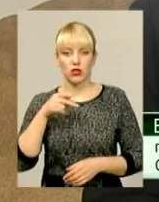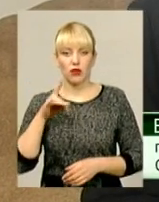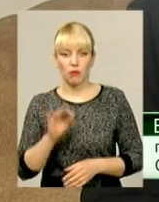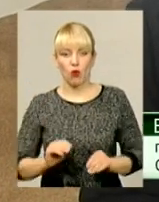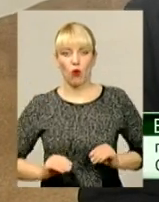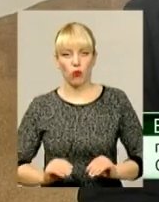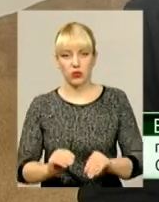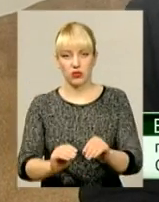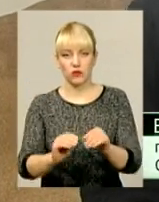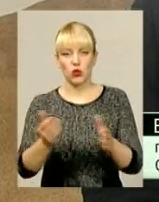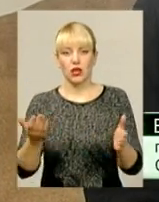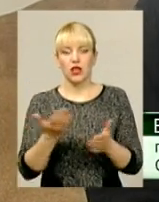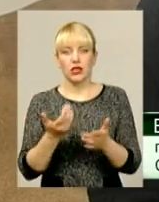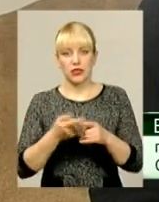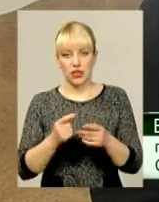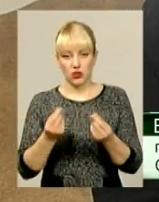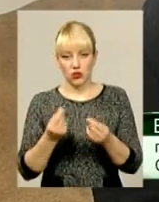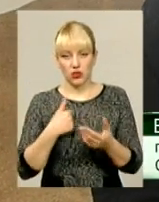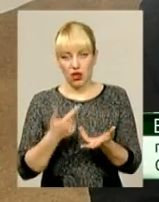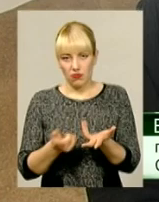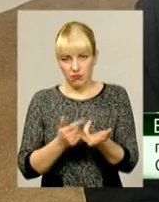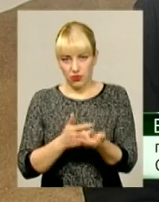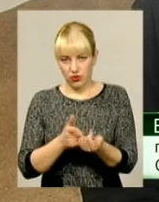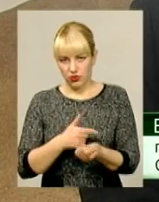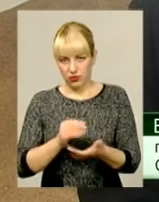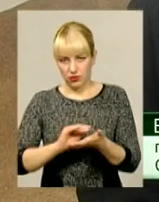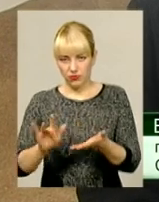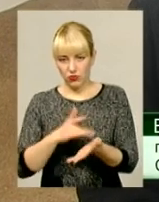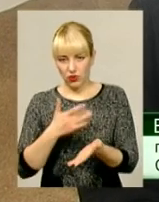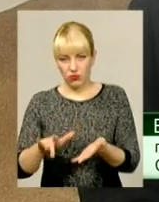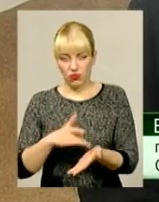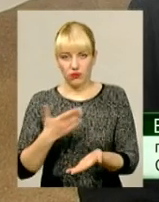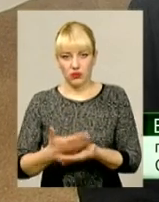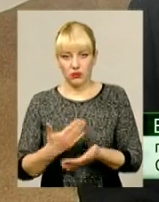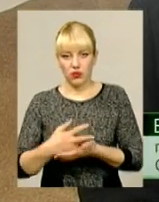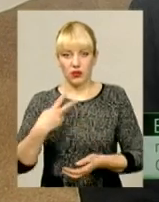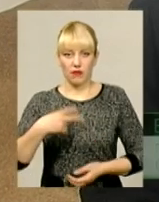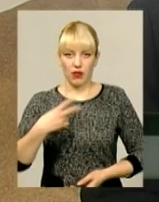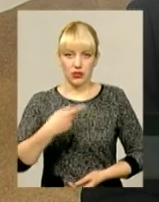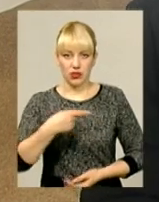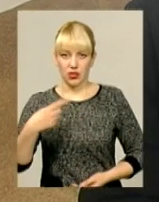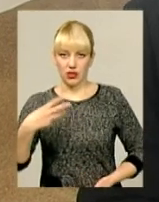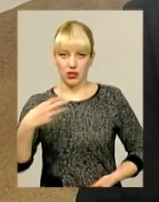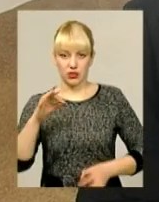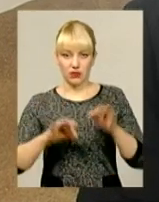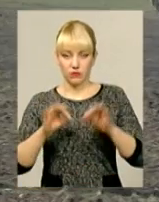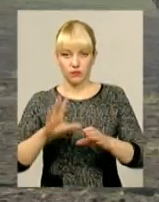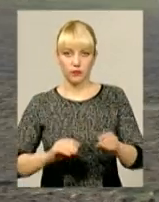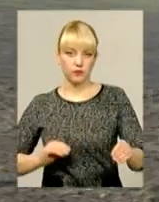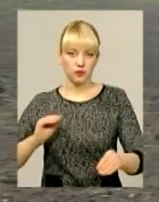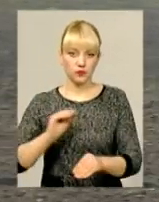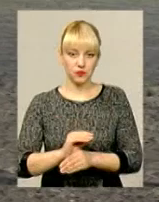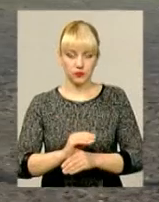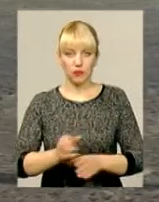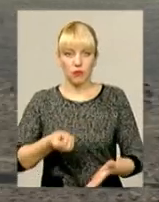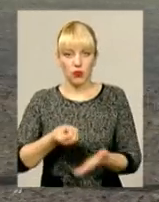посівну, яку це копійка, то я підсчитав протягом минулого року, це приблизно буде від 20 до 30% подорожчання. У